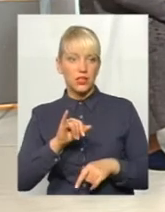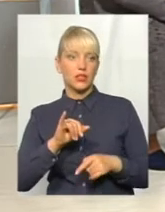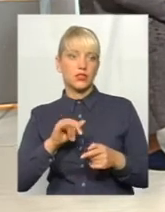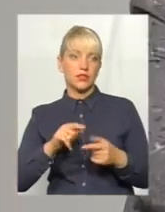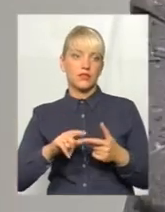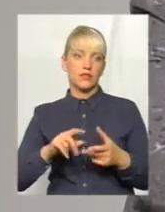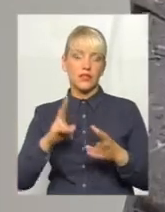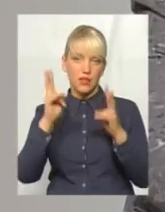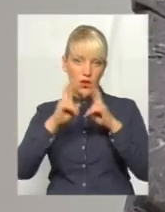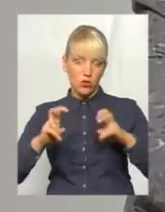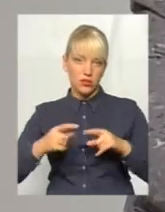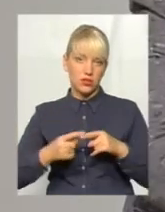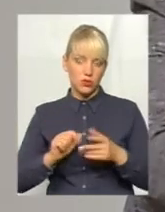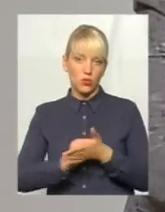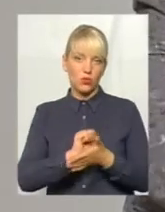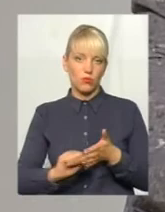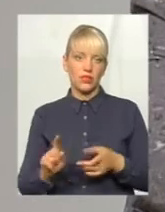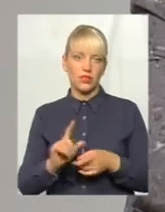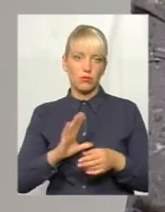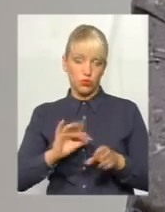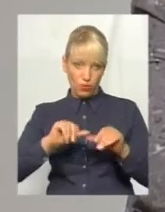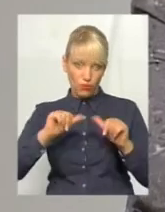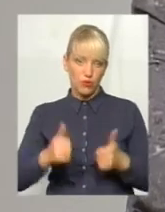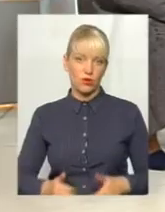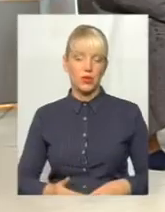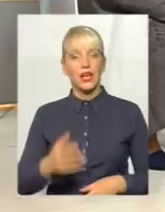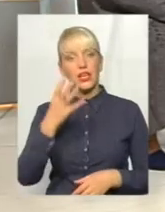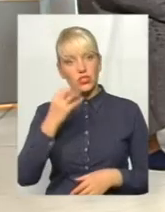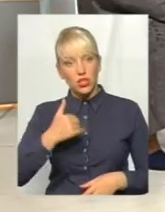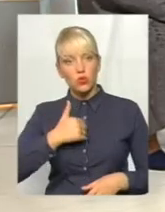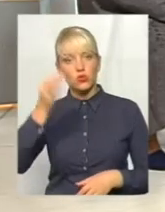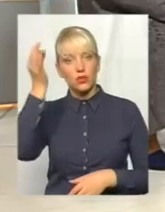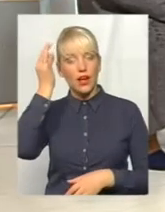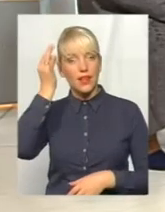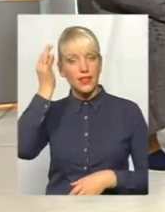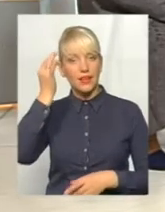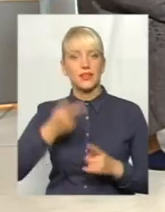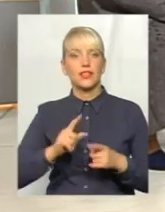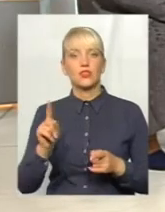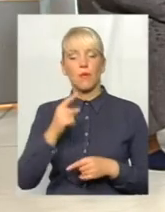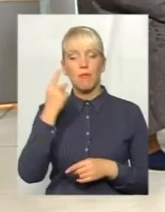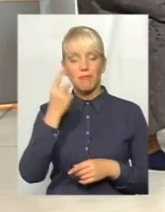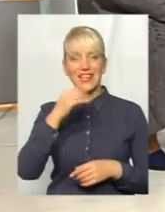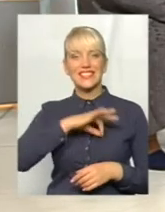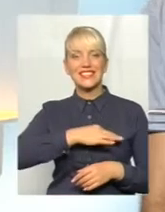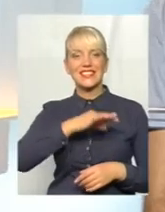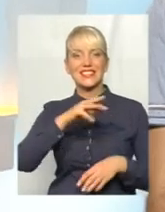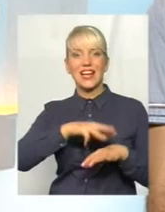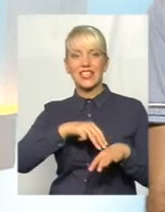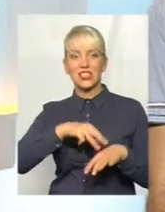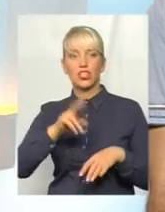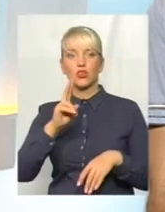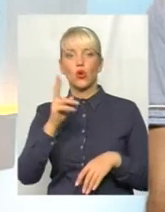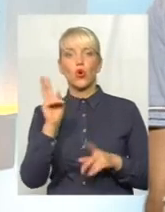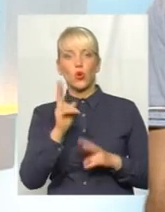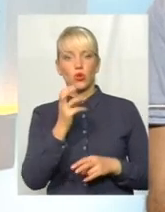документів, які були по оформленню. І знову ж хочу таки нагадати, перший слідчий, який в 14-15-х